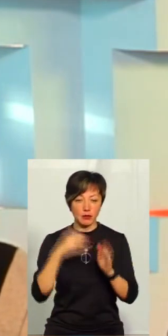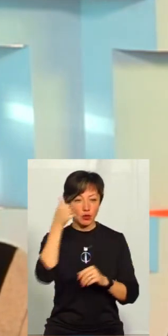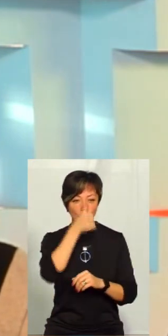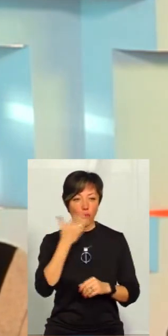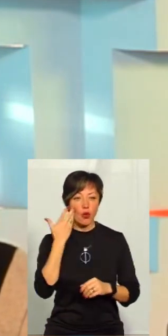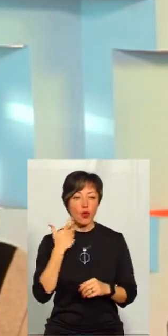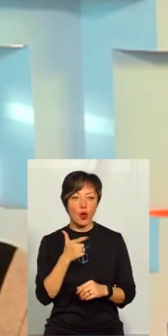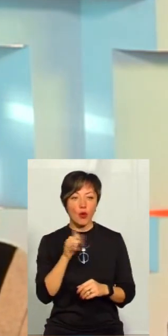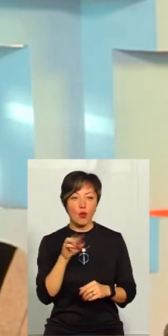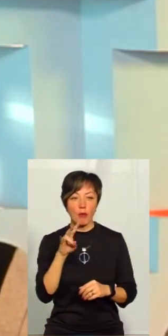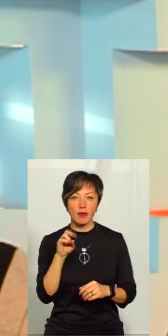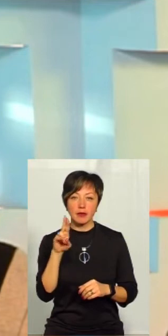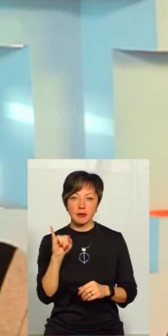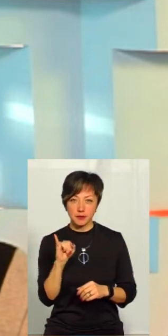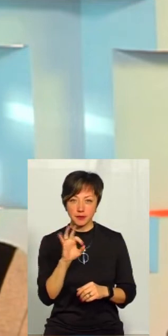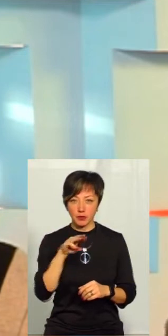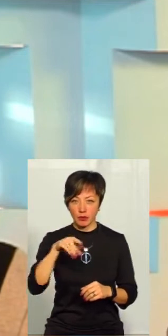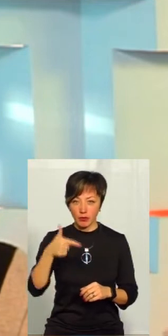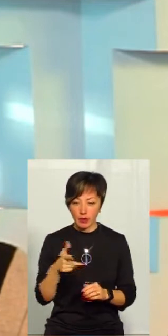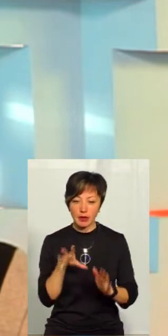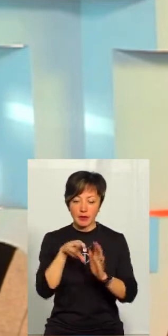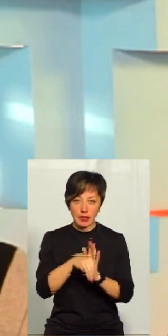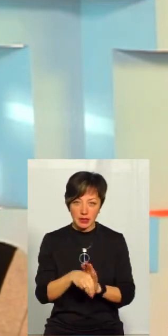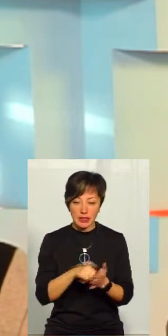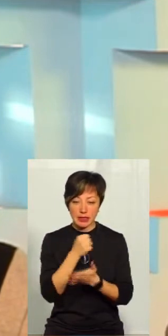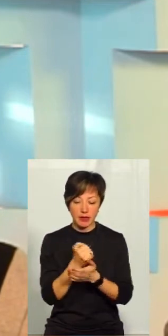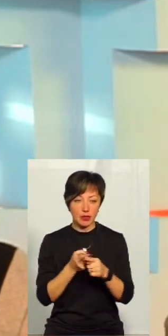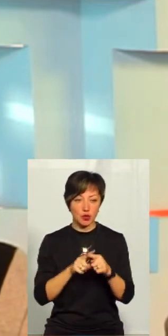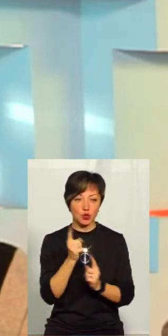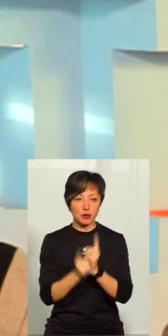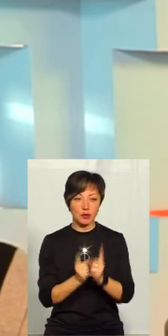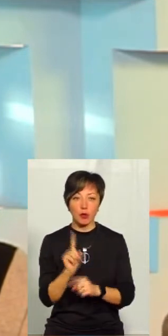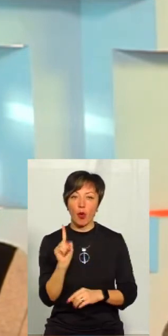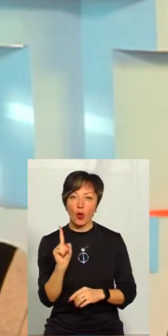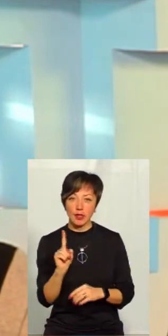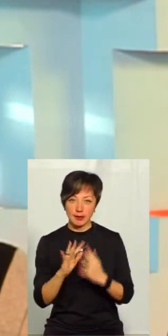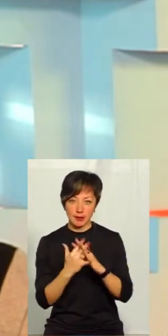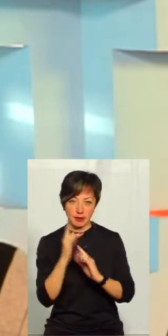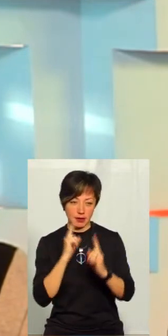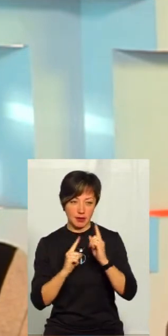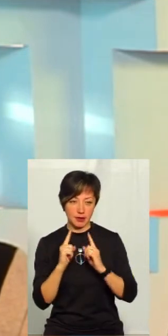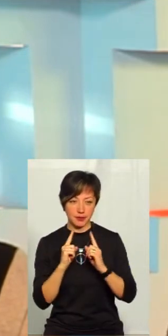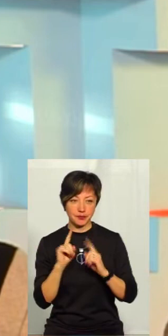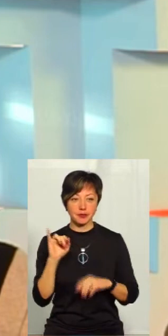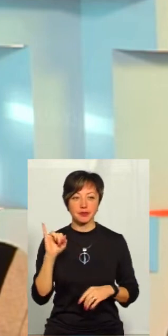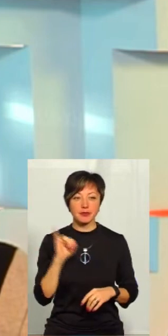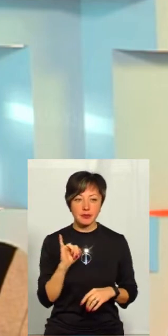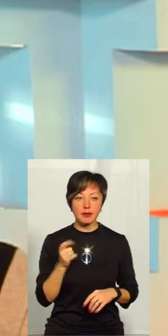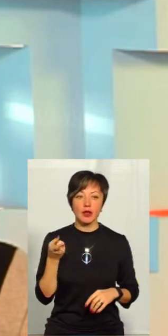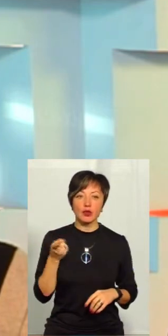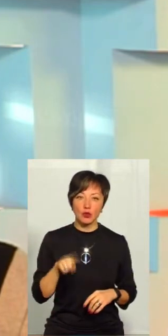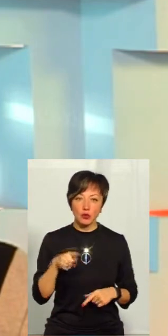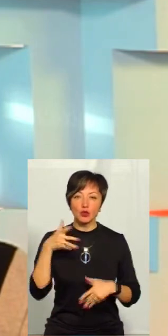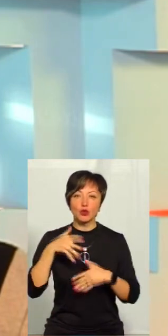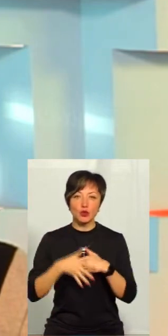Гуменецького ТГ віднесли ЦКУ, тобто, затвердили оцю зміну по одній лише сільській раді. І тому